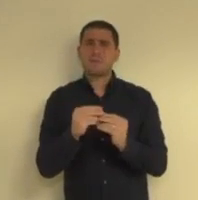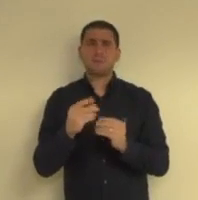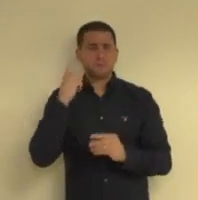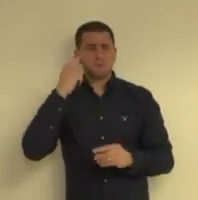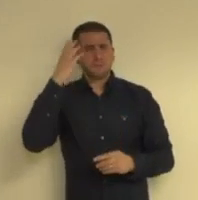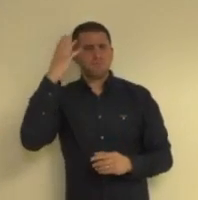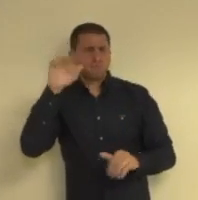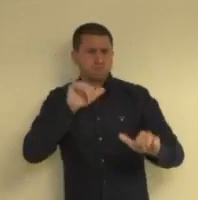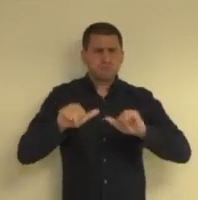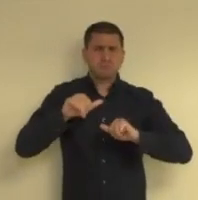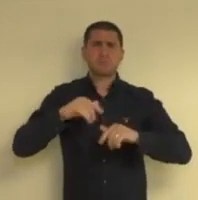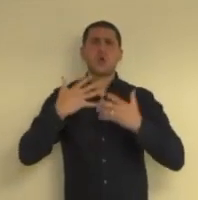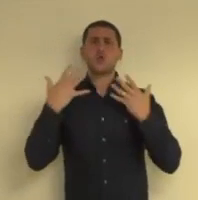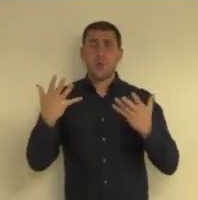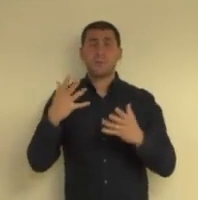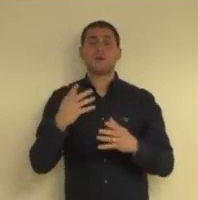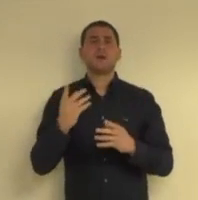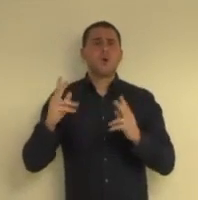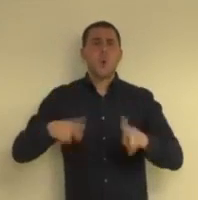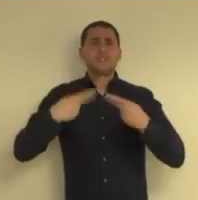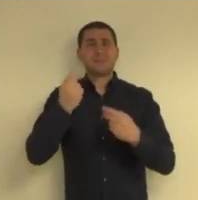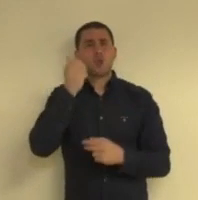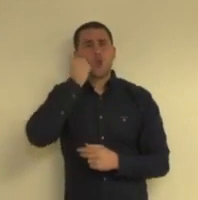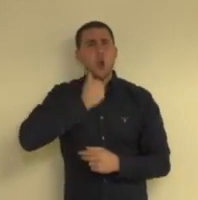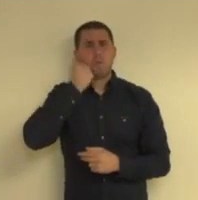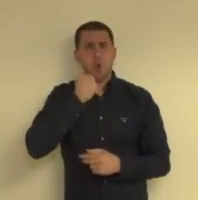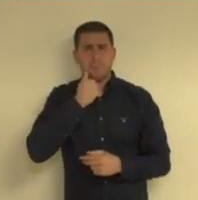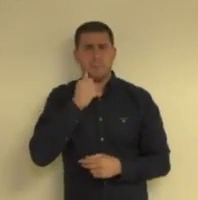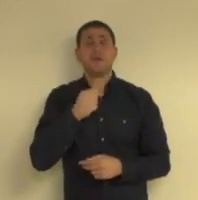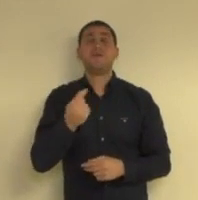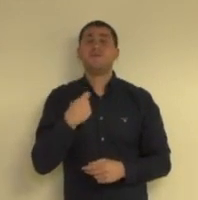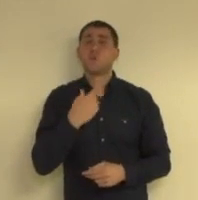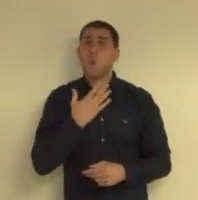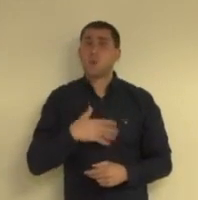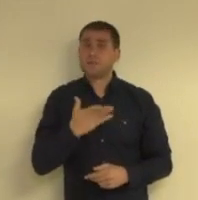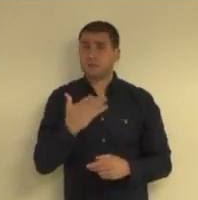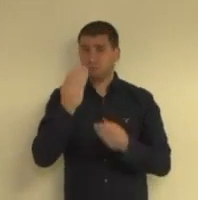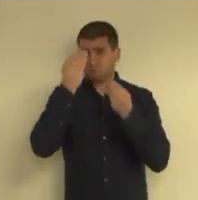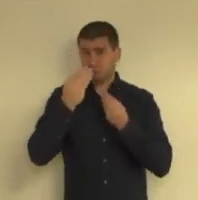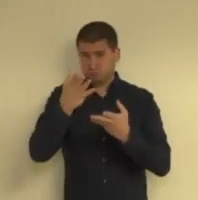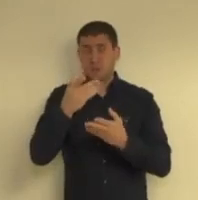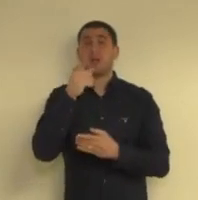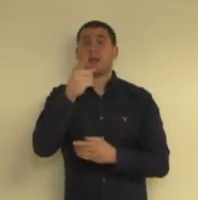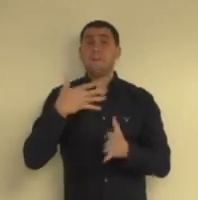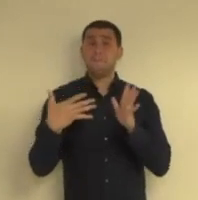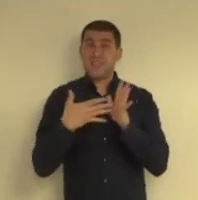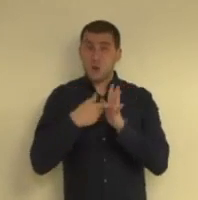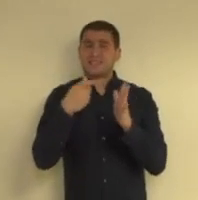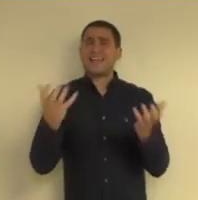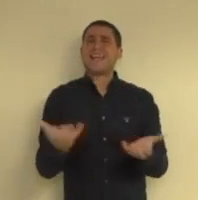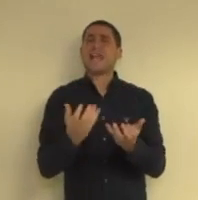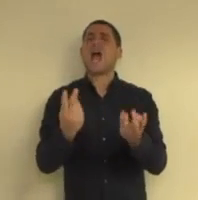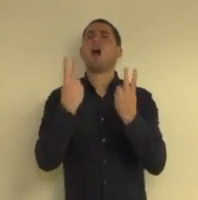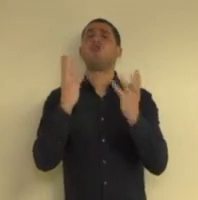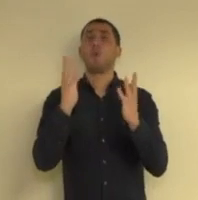מיטב המוחות באופן תדיר וכמעט יומיומי ואני רוצה להבהיר הבדיקות הן כלי מאוד